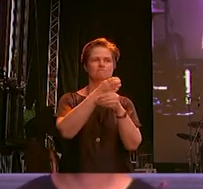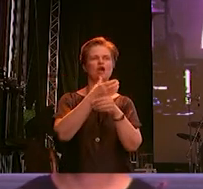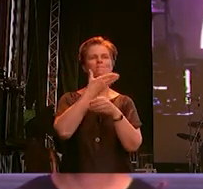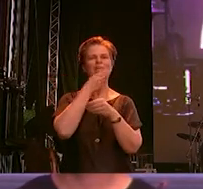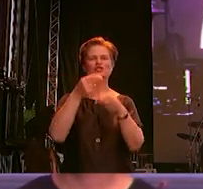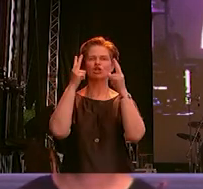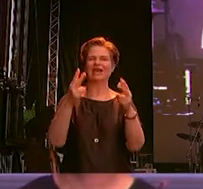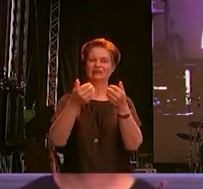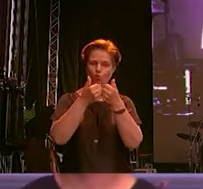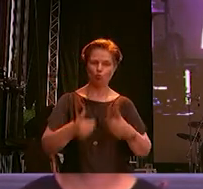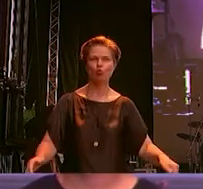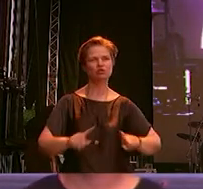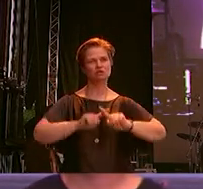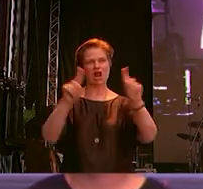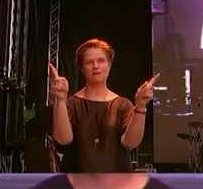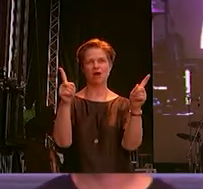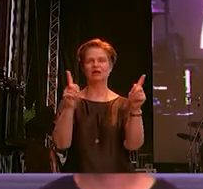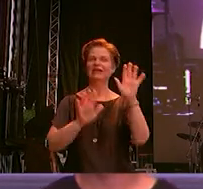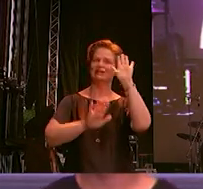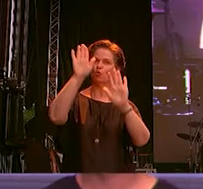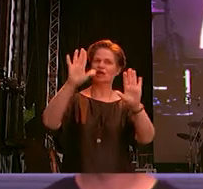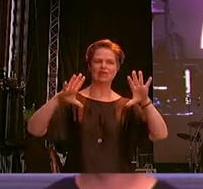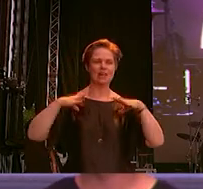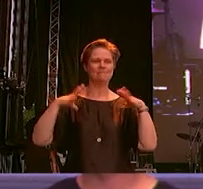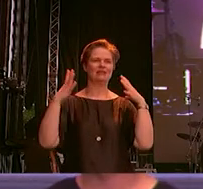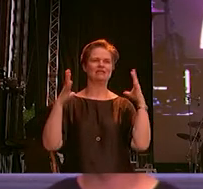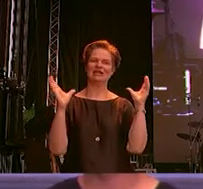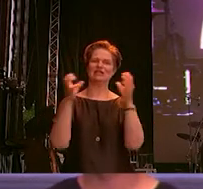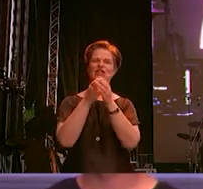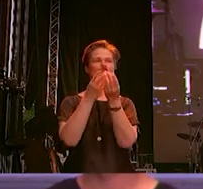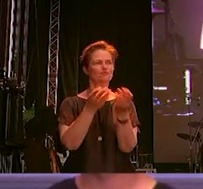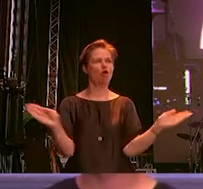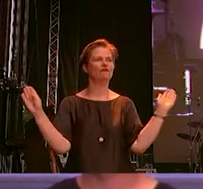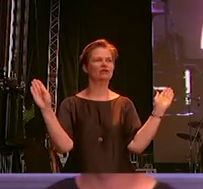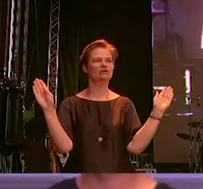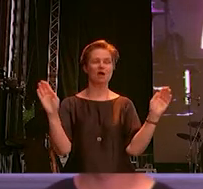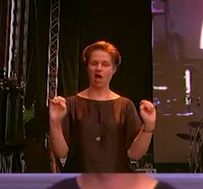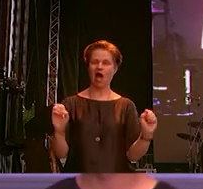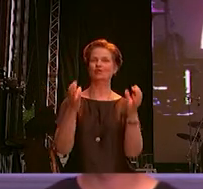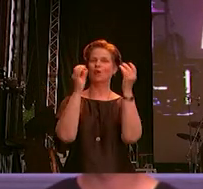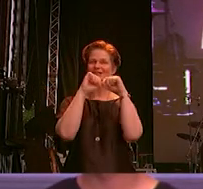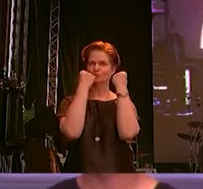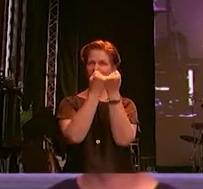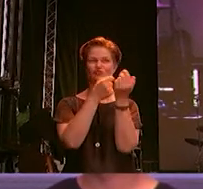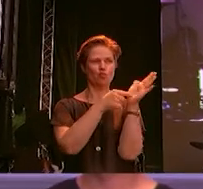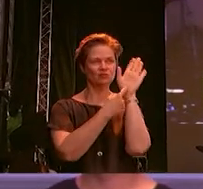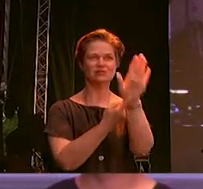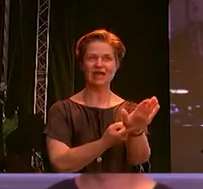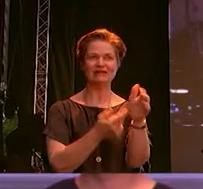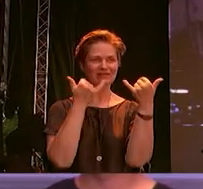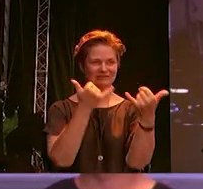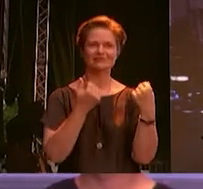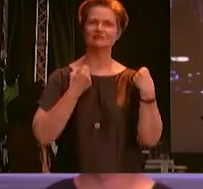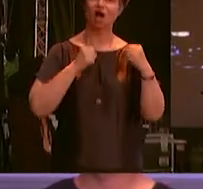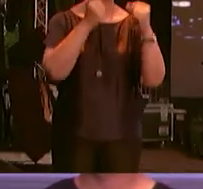Menschenrechte, eine lebendige Demokratie und eine offene Gesellschaft. In der aktuellen Situation zeigt sich, wie unverzichtbar dieses